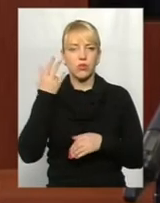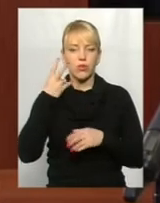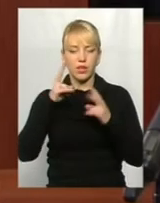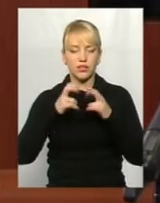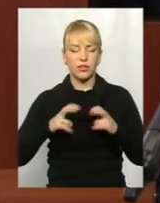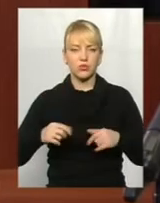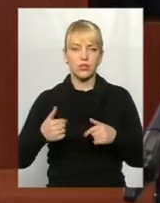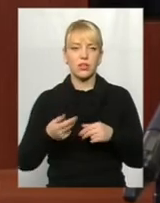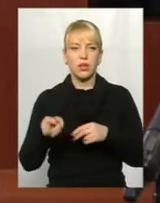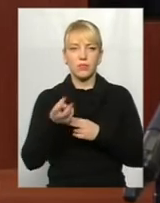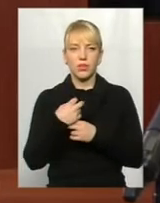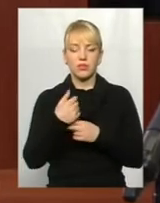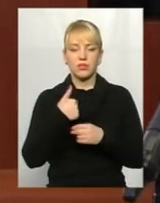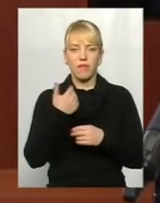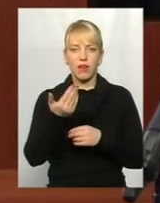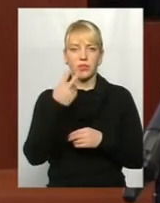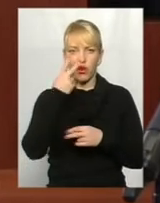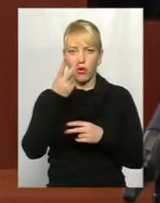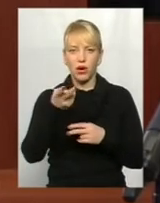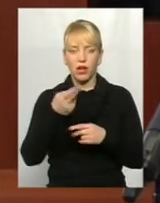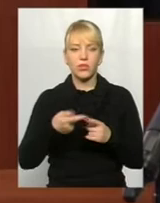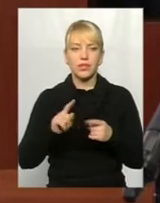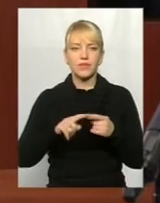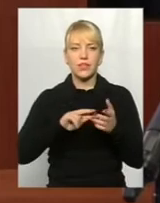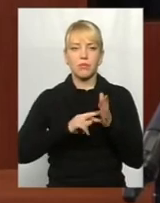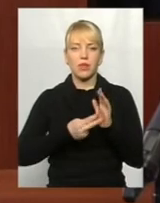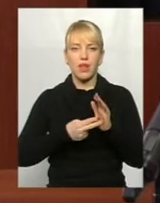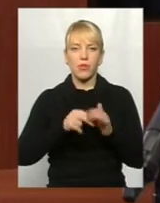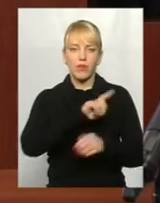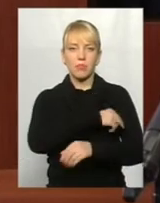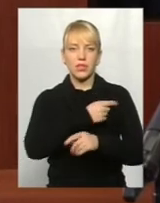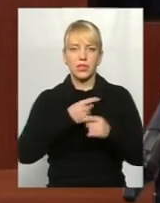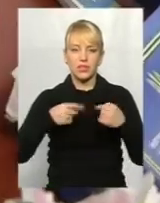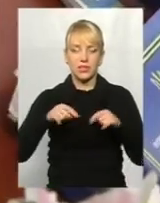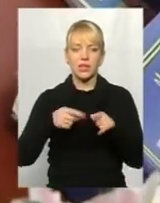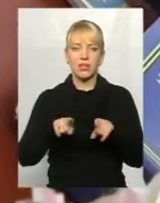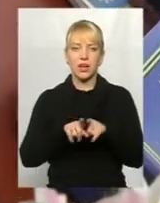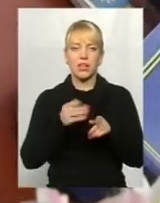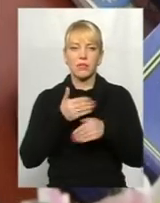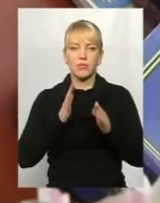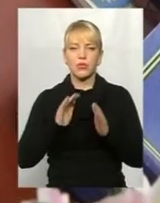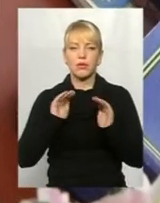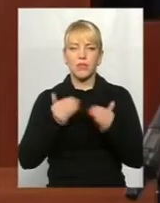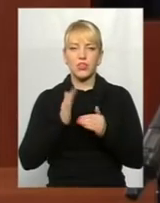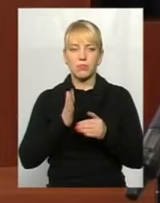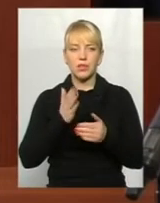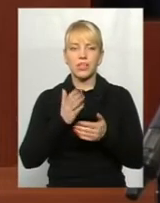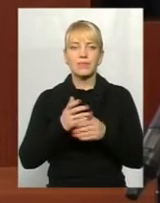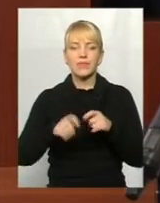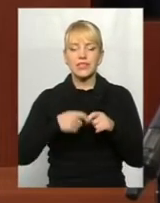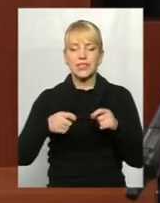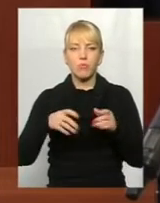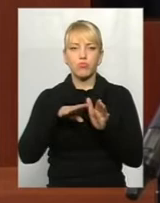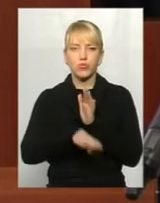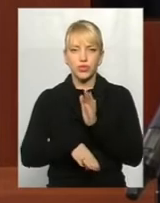прийдіть, я вас огляну. Для чого це? Це є планова медицина, таким чином ми будемо менше мати запущених випадків, коли вже